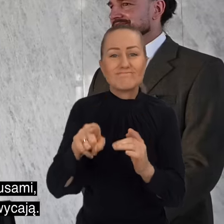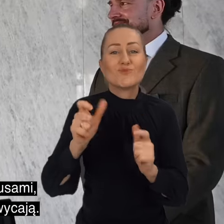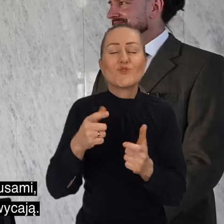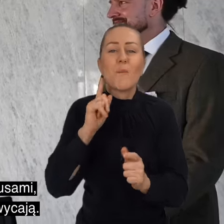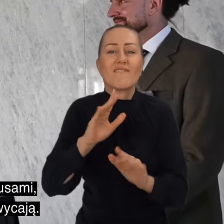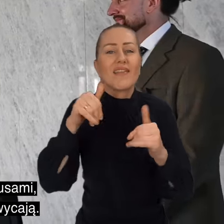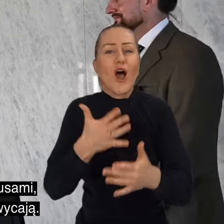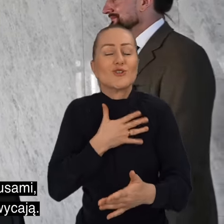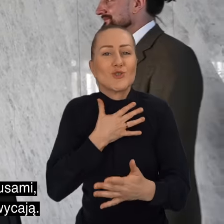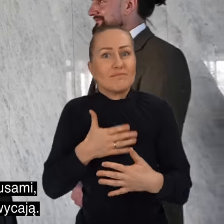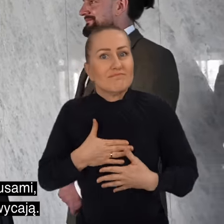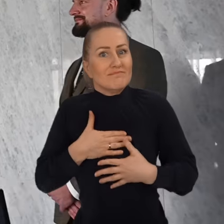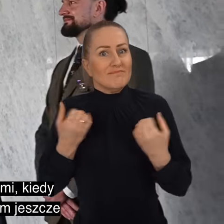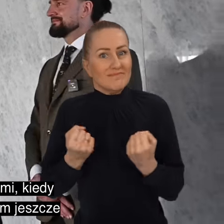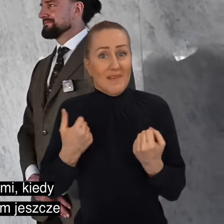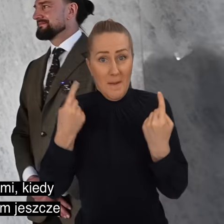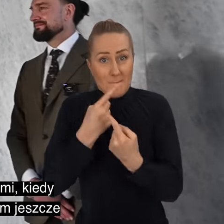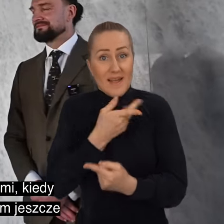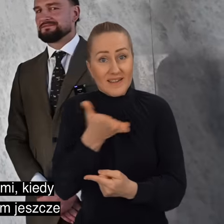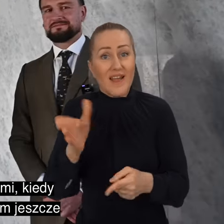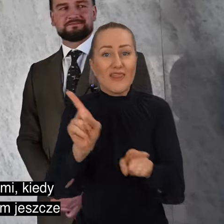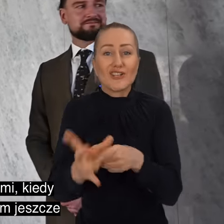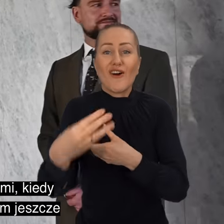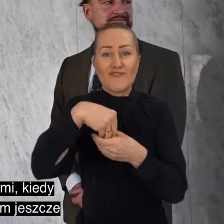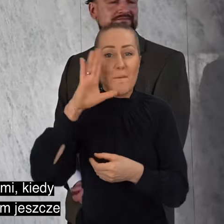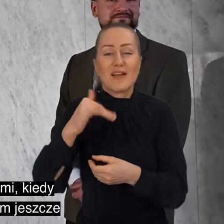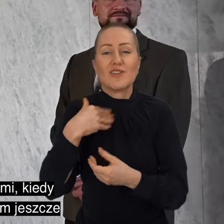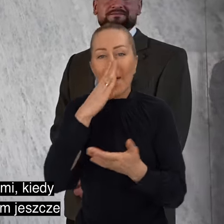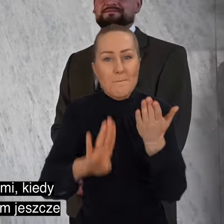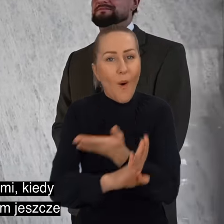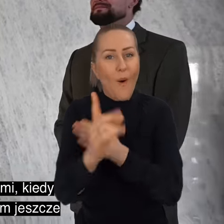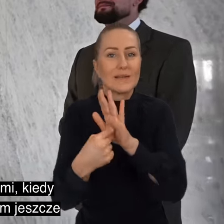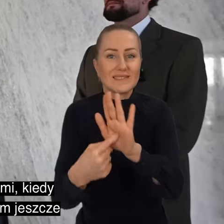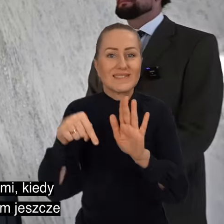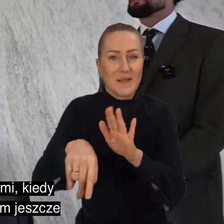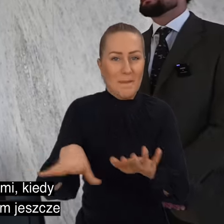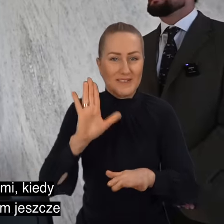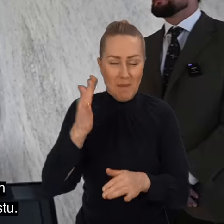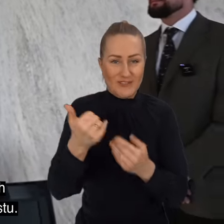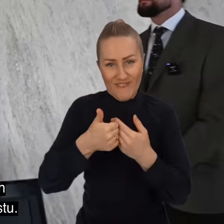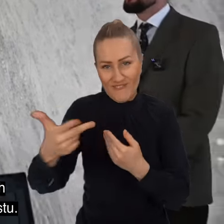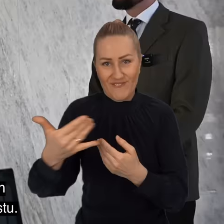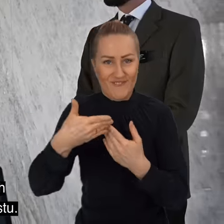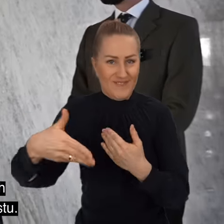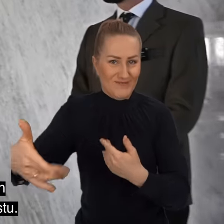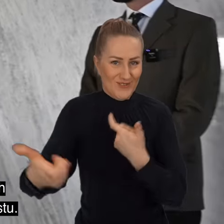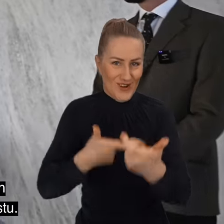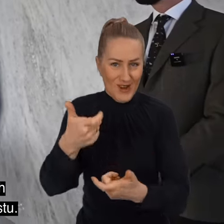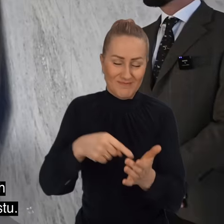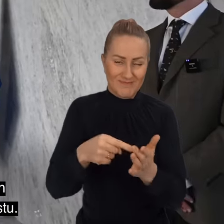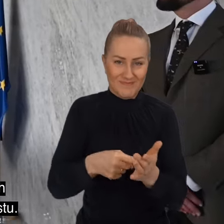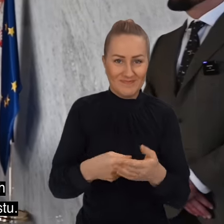zachwycają. Mam nadzieję, że będziecie z nami, kiedy ten Sejm od środka będziemy Wam jeszcze pokazywać w następnych